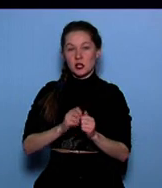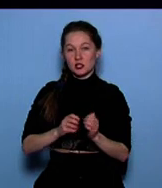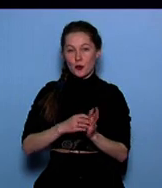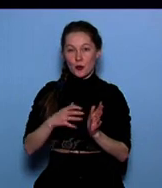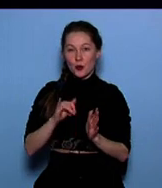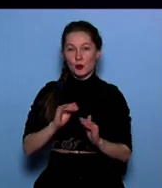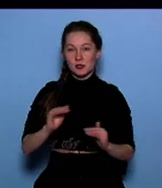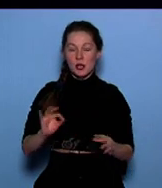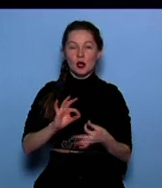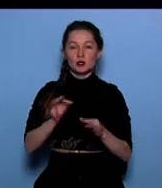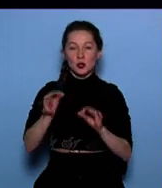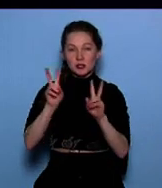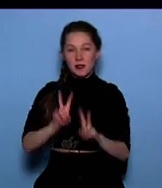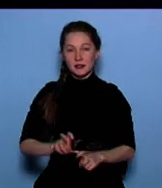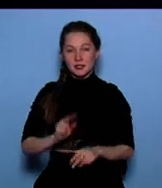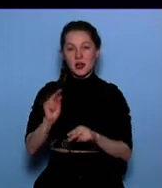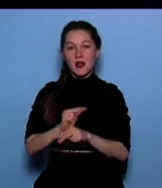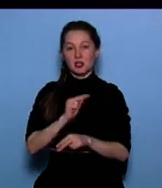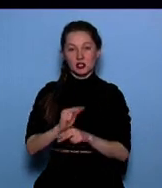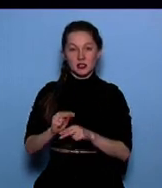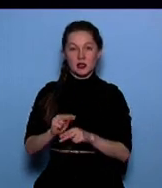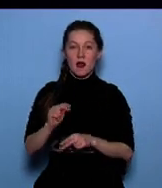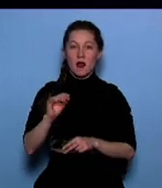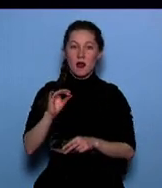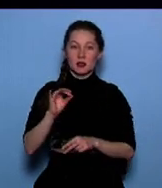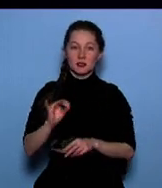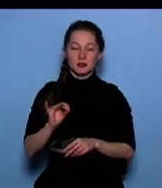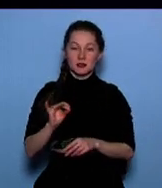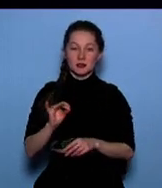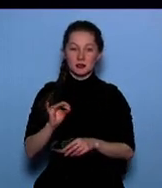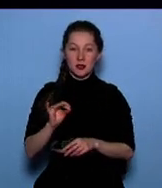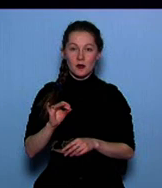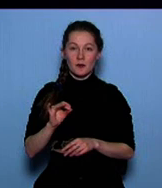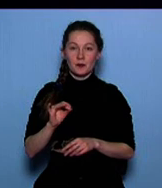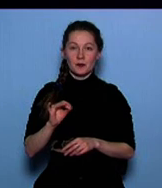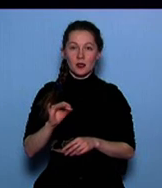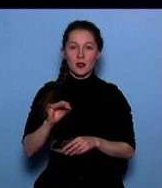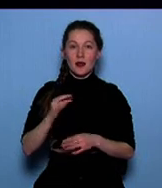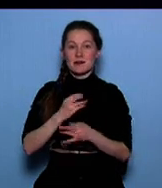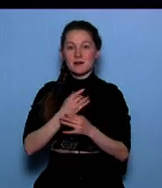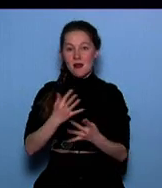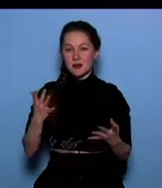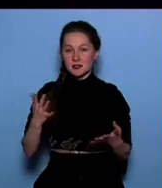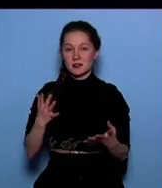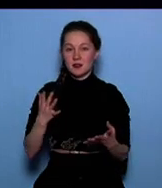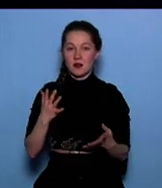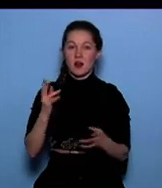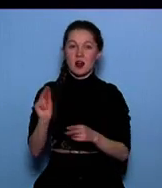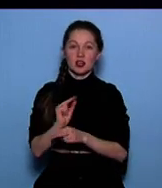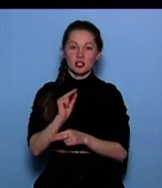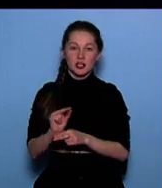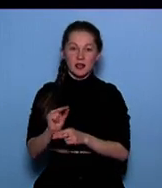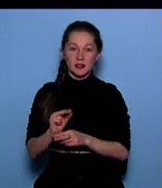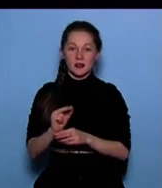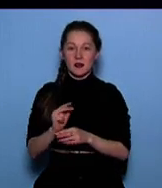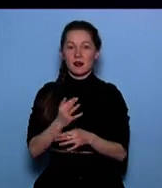для диагностики, сложна для лечения. Несколько разные подходы, дифференцированные методы